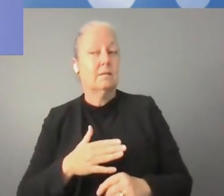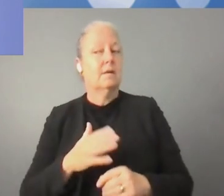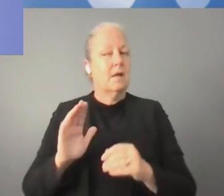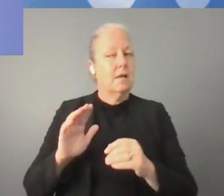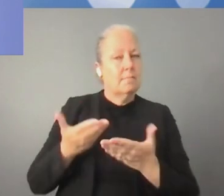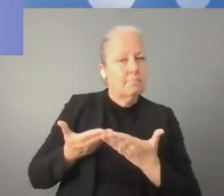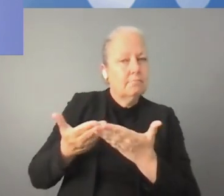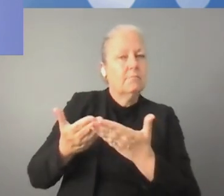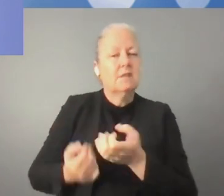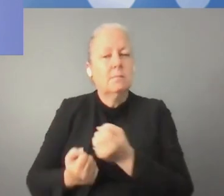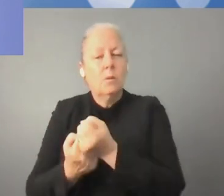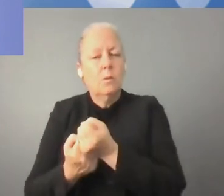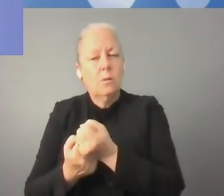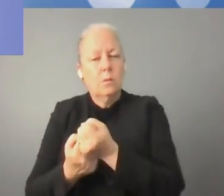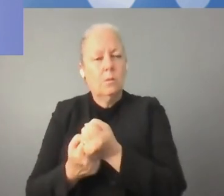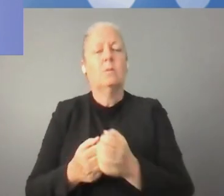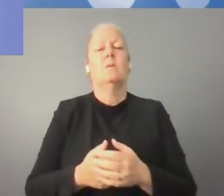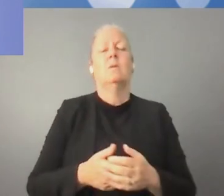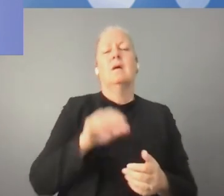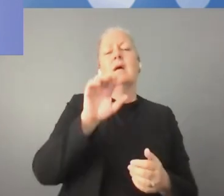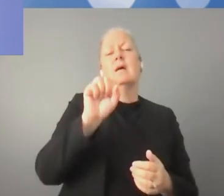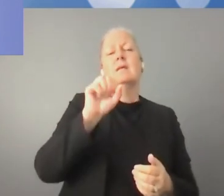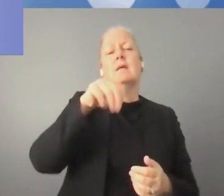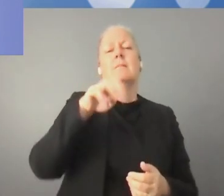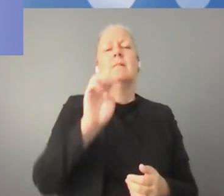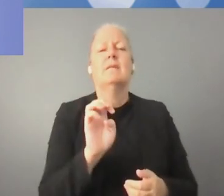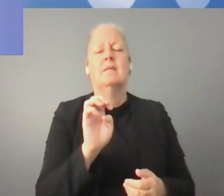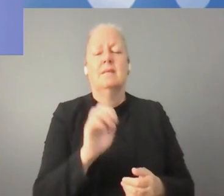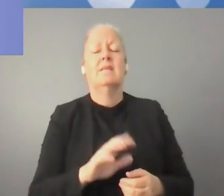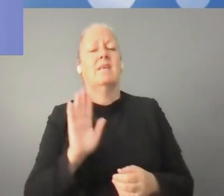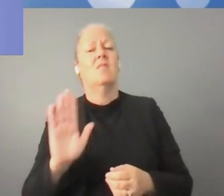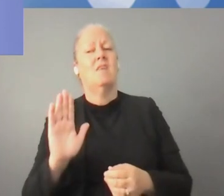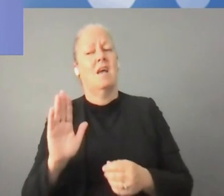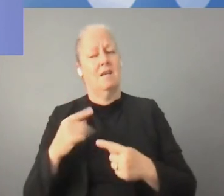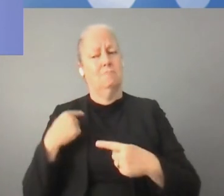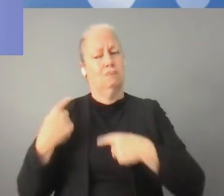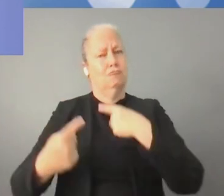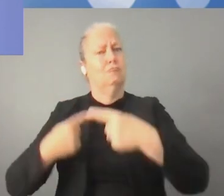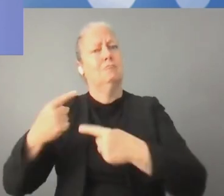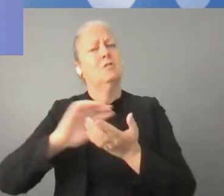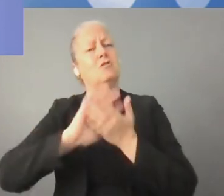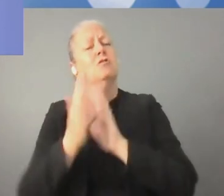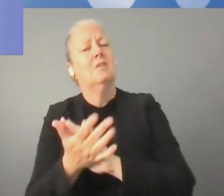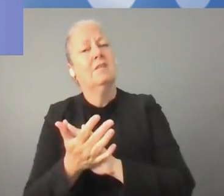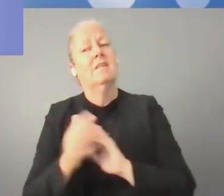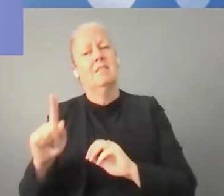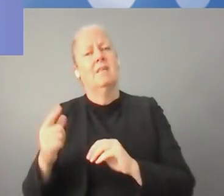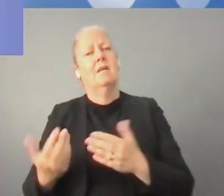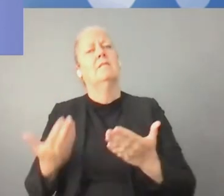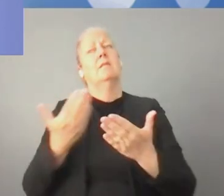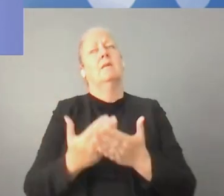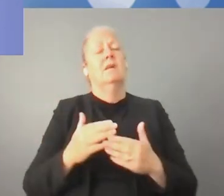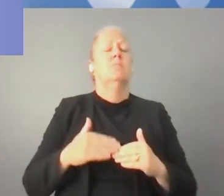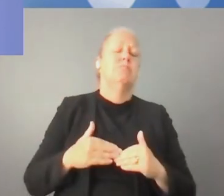يساعد في التحول الرقم للسياسات لشركات المتوسطة. والصغيرة لأن معظم فرص